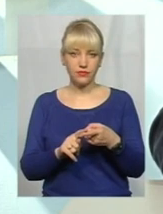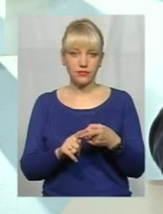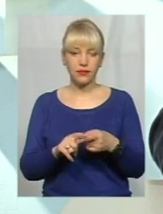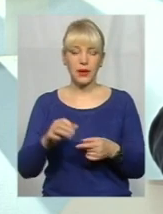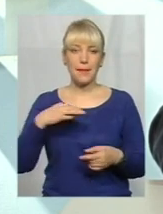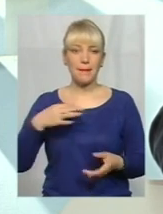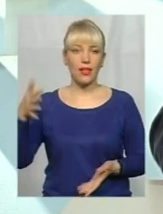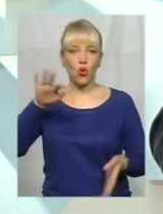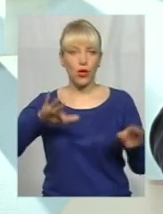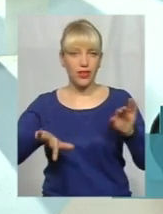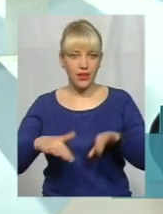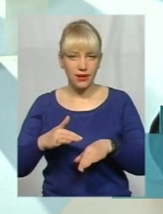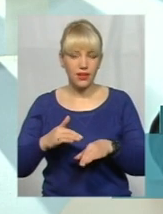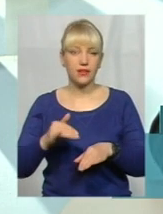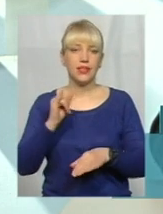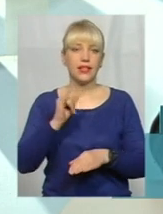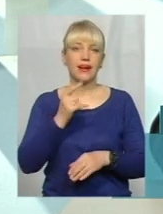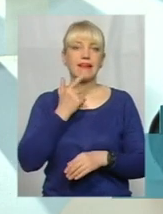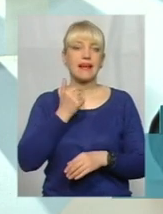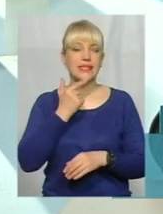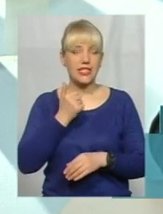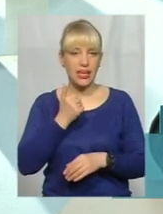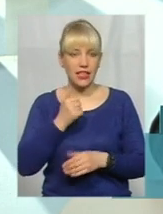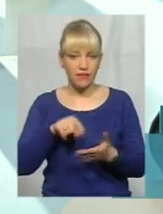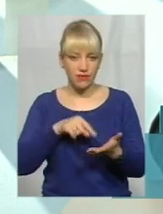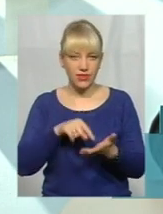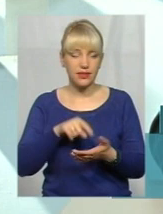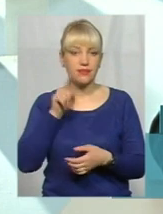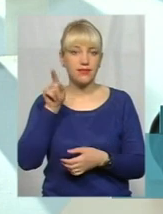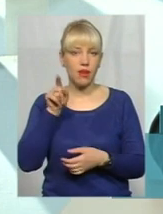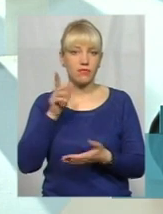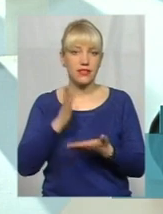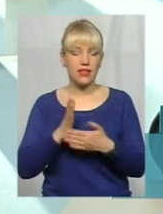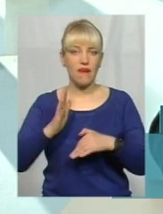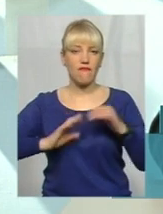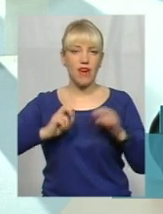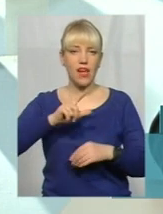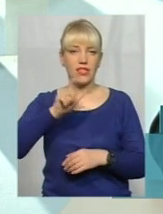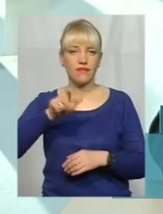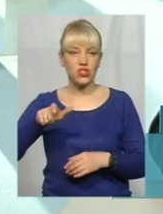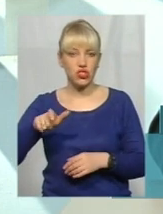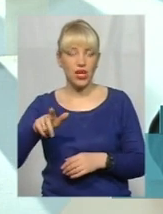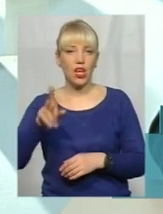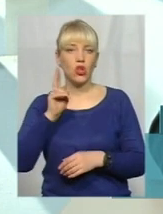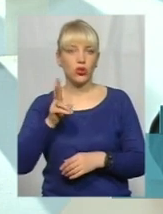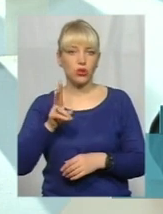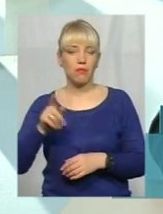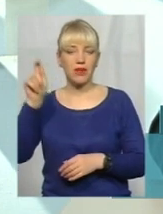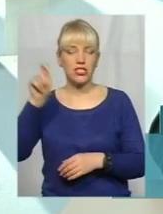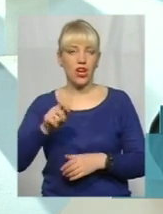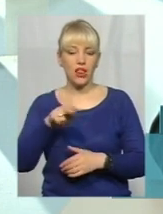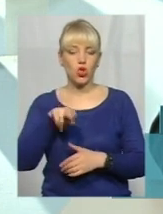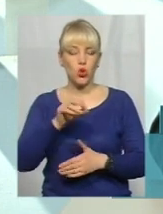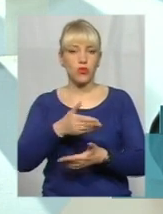Білоїрі, і в Красилові. І там є фахівці, які приїжджали до нас,